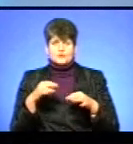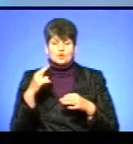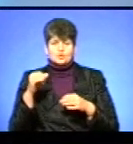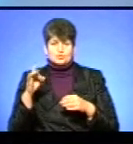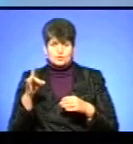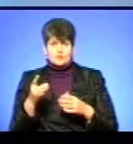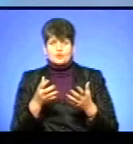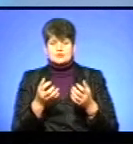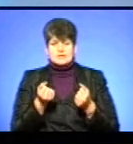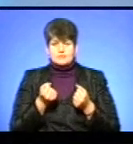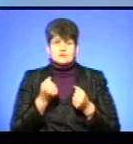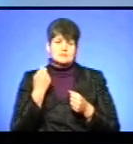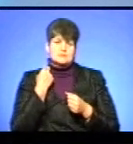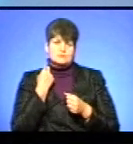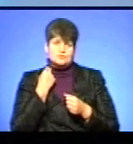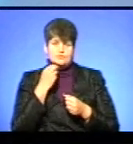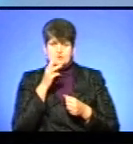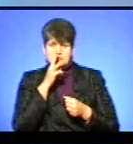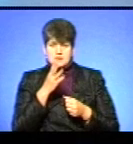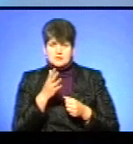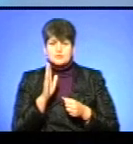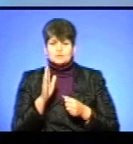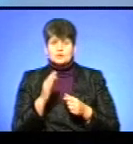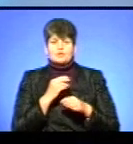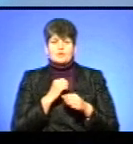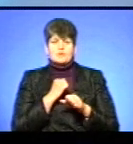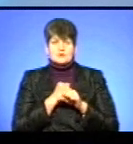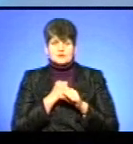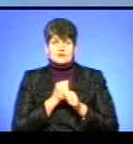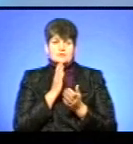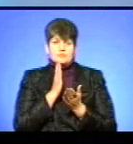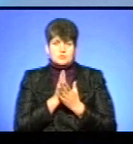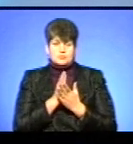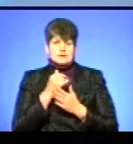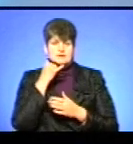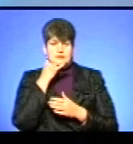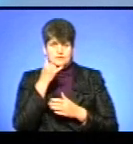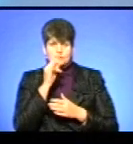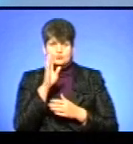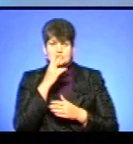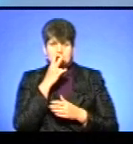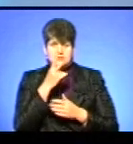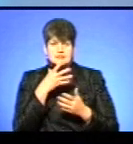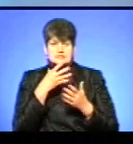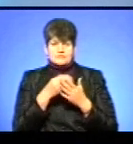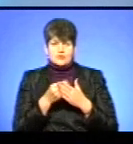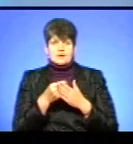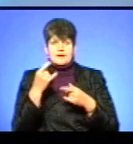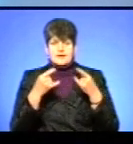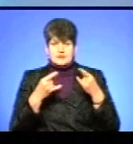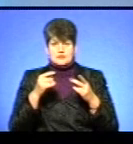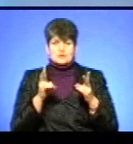отримують заборговану зарплату. Будемо працювати у прямому ефірі. Телефон студії будете бачити на своїх екранах.